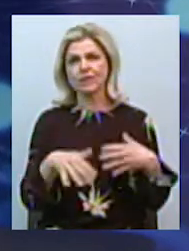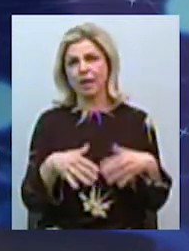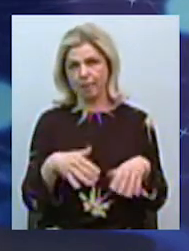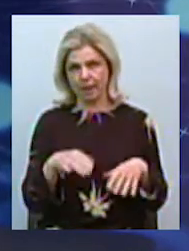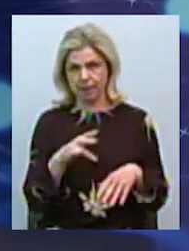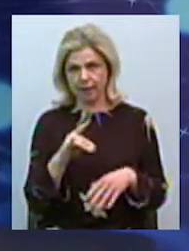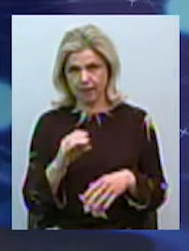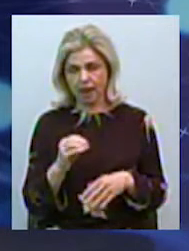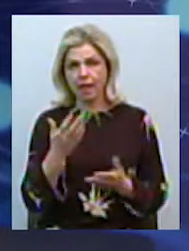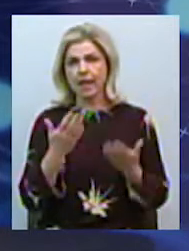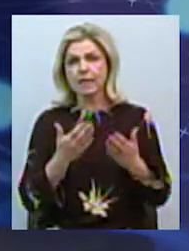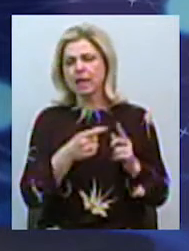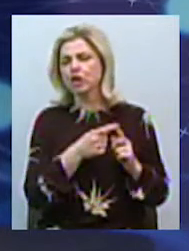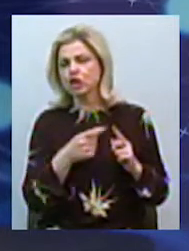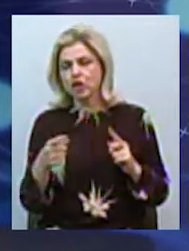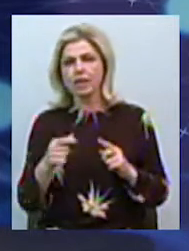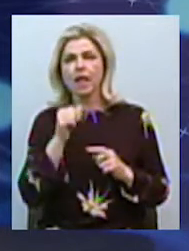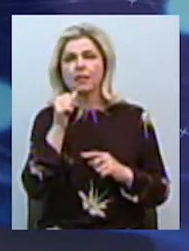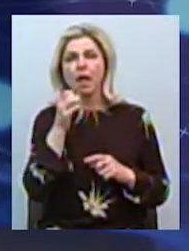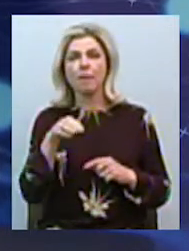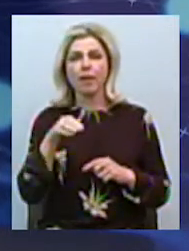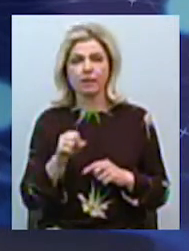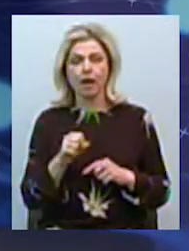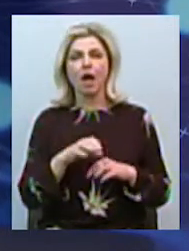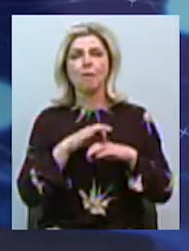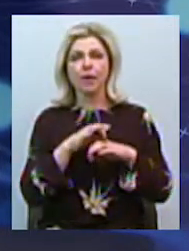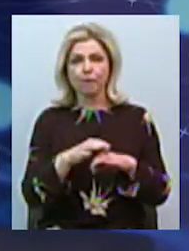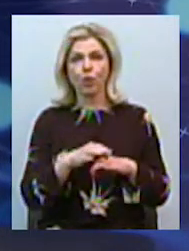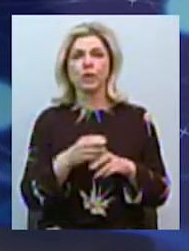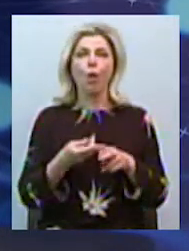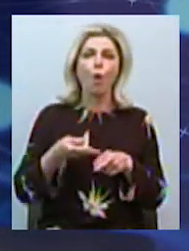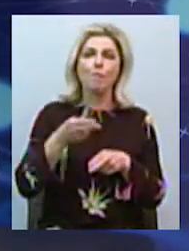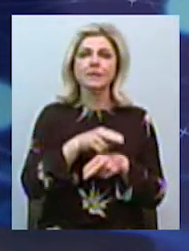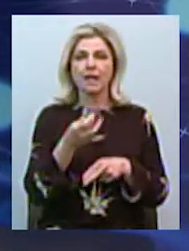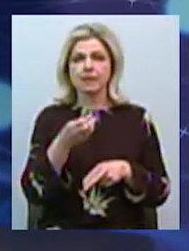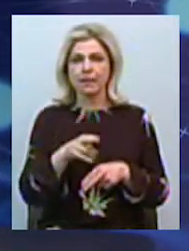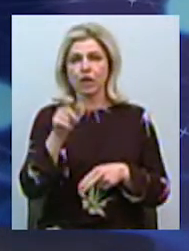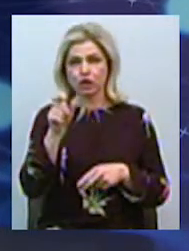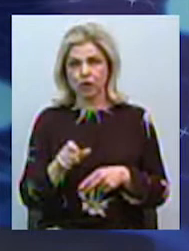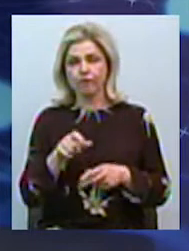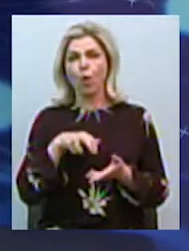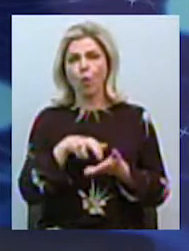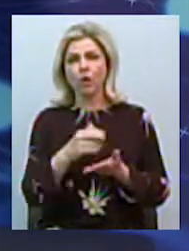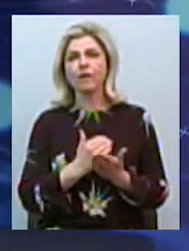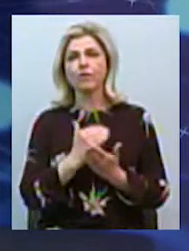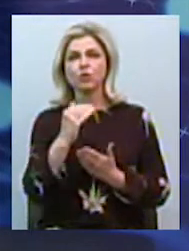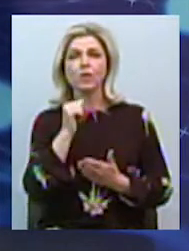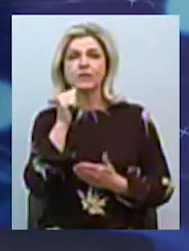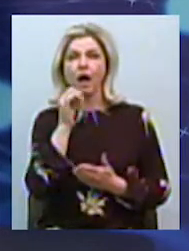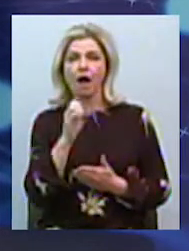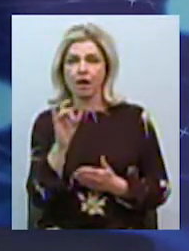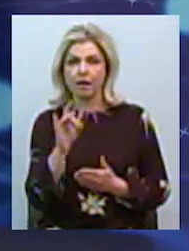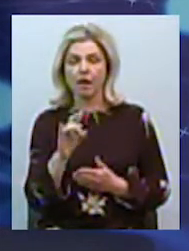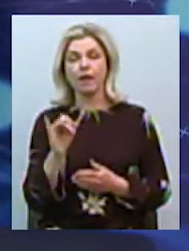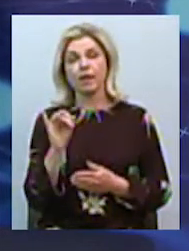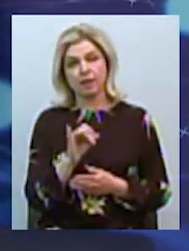сахарного діабету протекає в декомпенсації, т.е. чоловік з діабетом ходить з високими сахарами, і